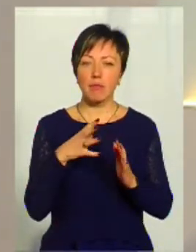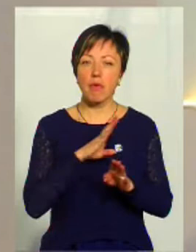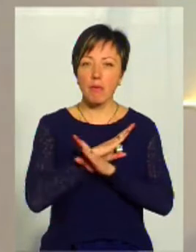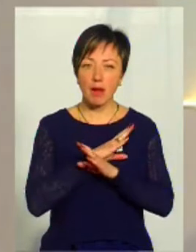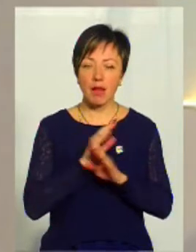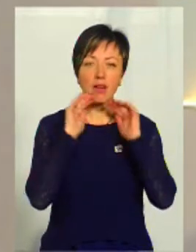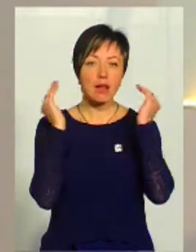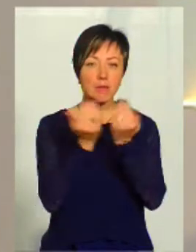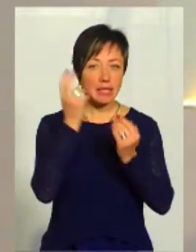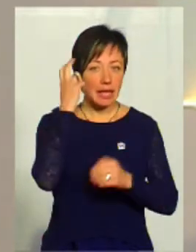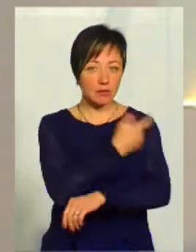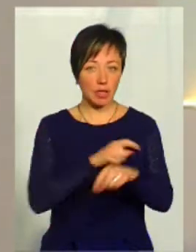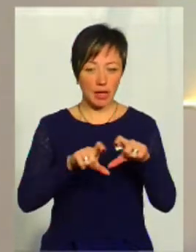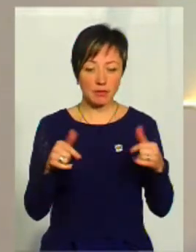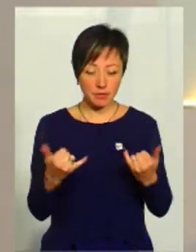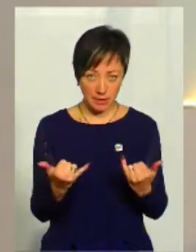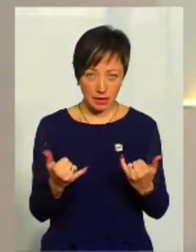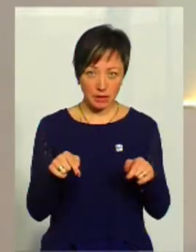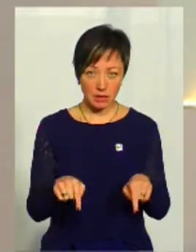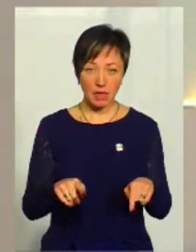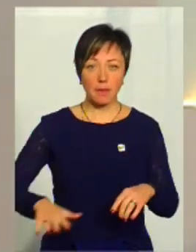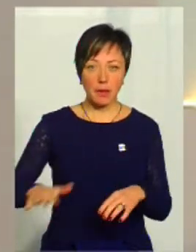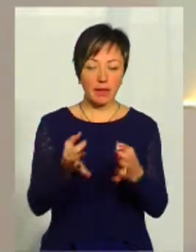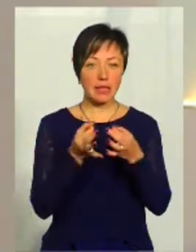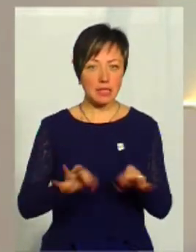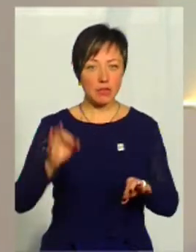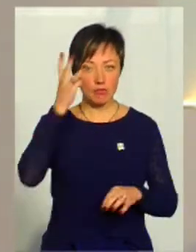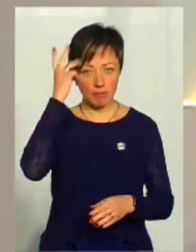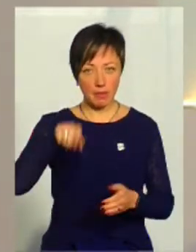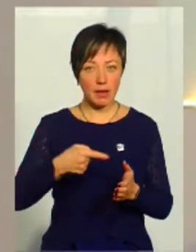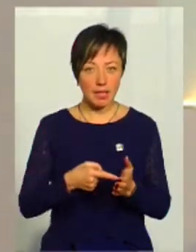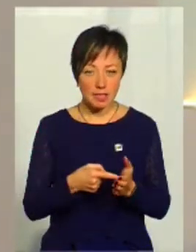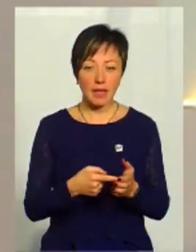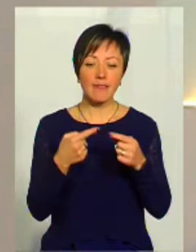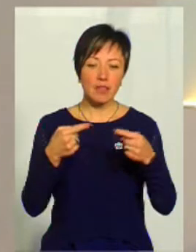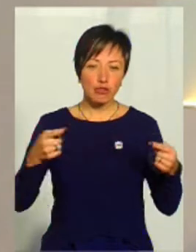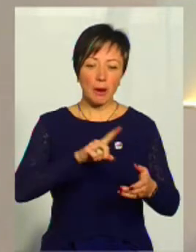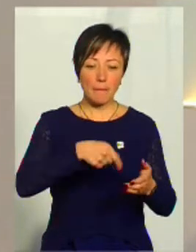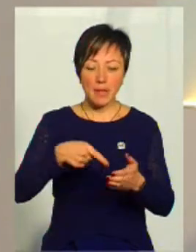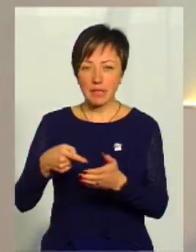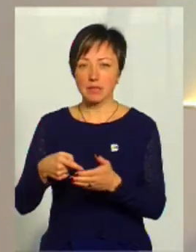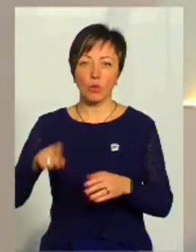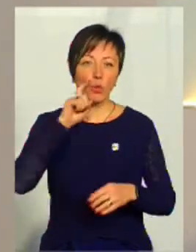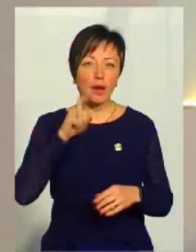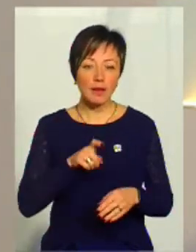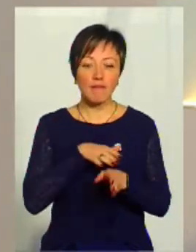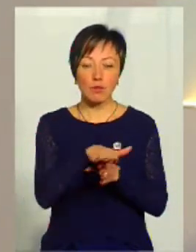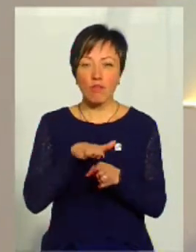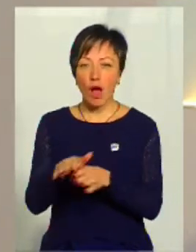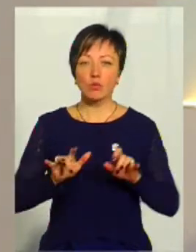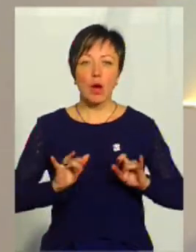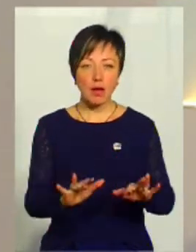Київської лікарні. У ці хвилини на Майдані Незалежності у Хмельницькому і низці інших міст відбуваються акції